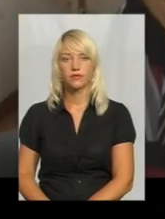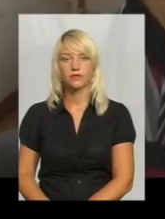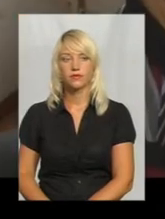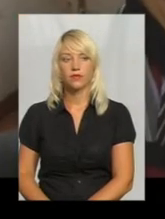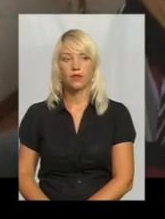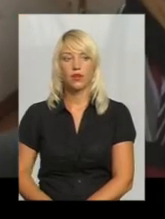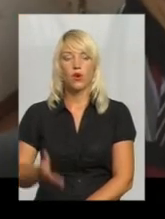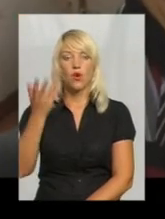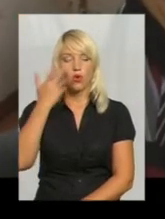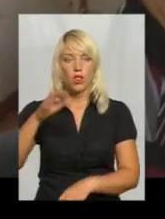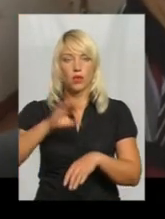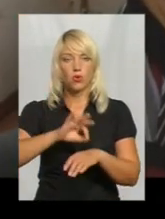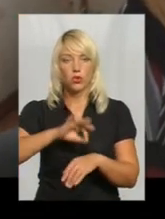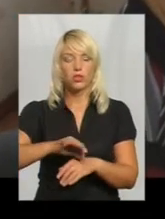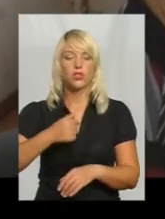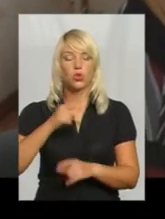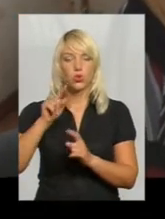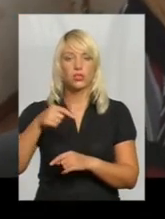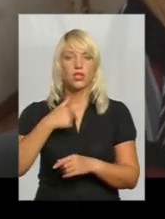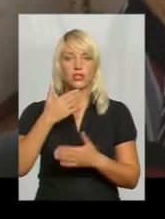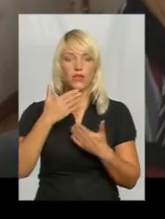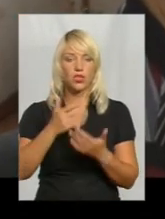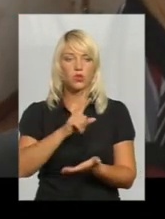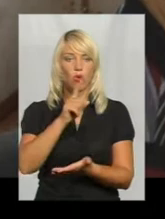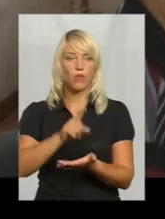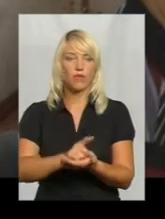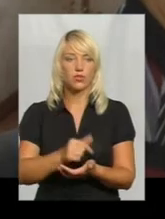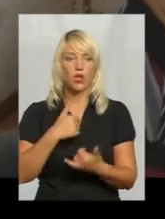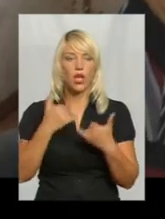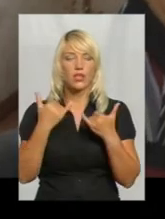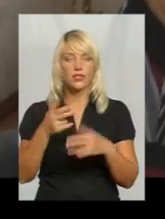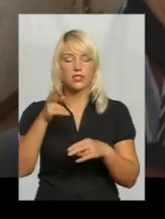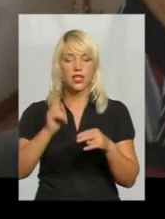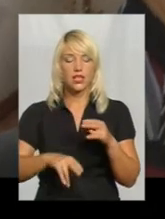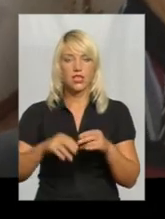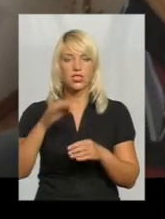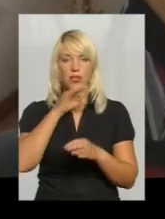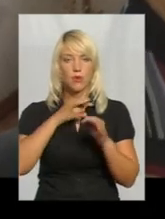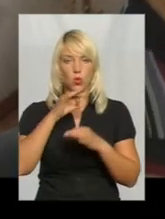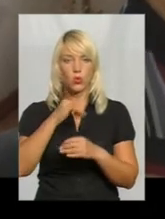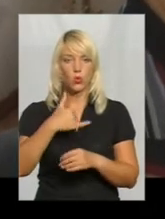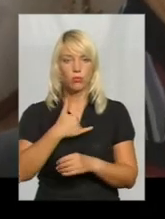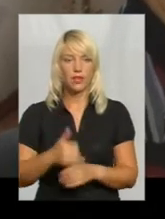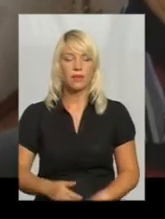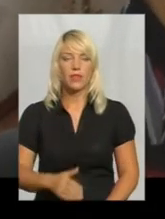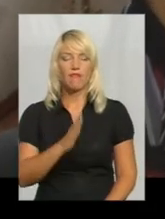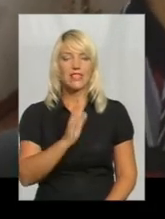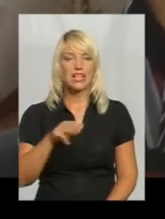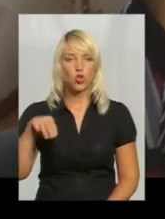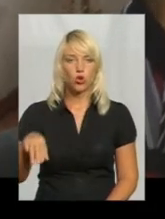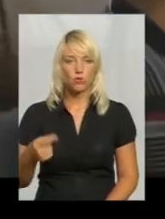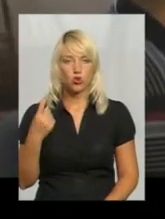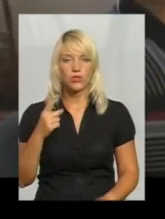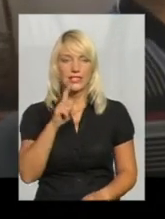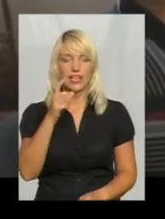Коли болить, тоді я звертаюся, щоб був ясков, а зараз закінчились пілюлі в мене. Василь Трофимчук – один із